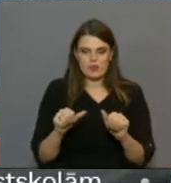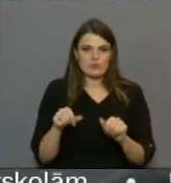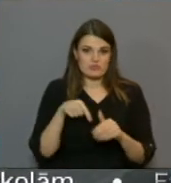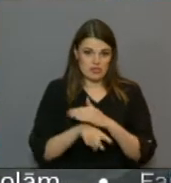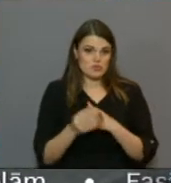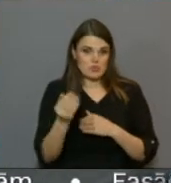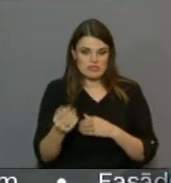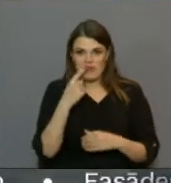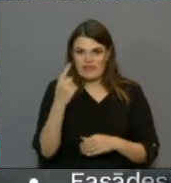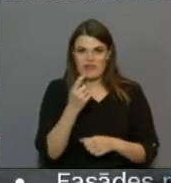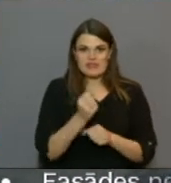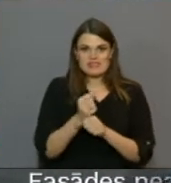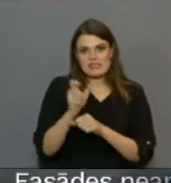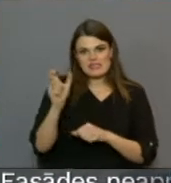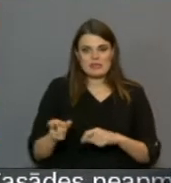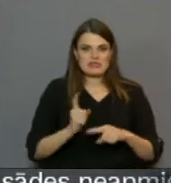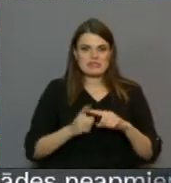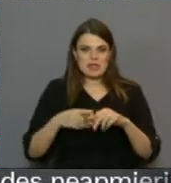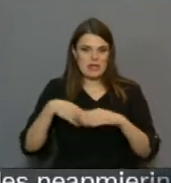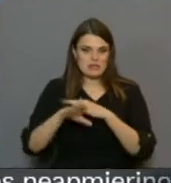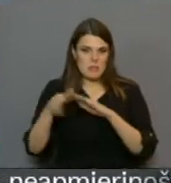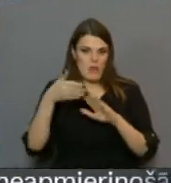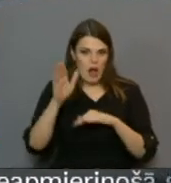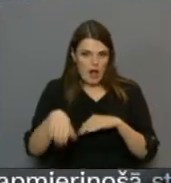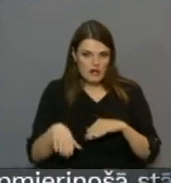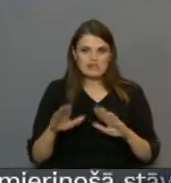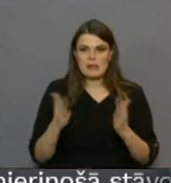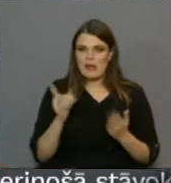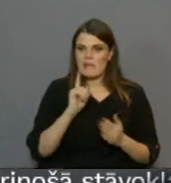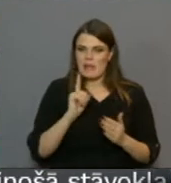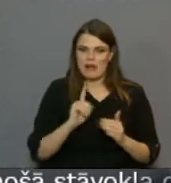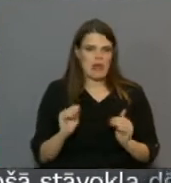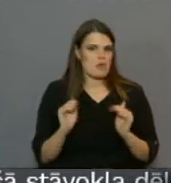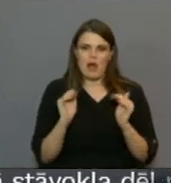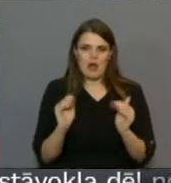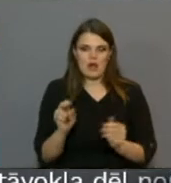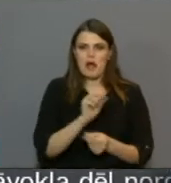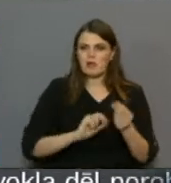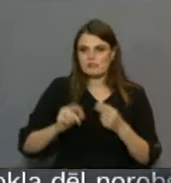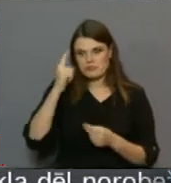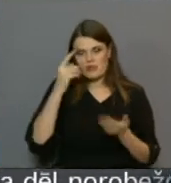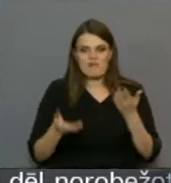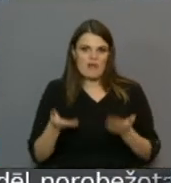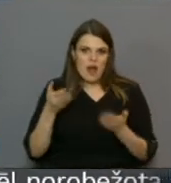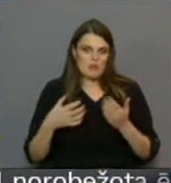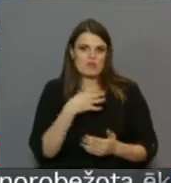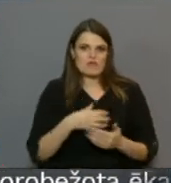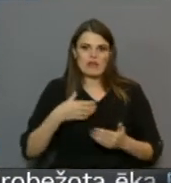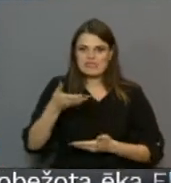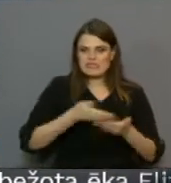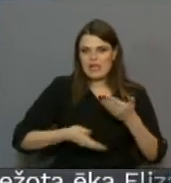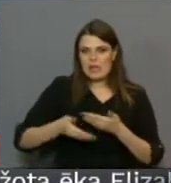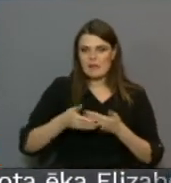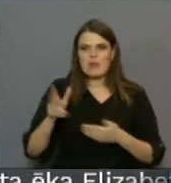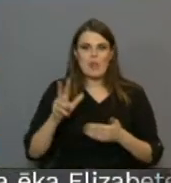nozīmētu, ka neviens darbinieks tu nevar atstāt, taču pagaidām šis lēmums ir atlikts. Apspriesta arī iespējamā sadarbība ar Daugavpils